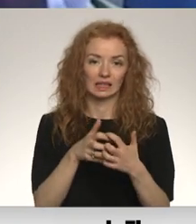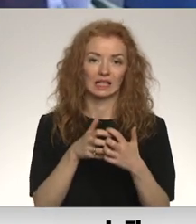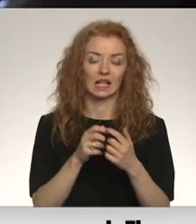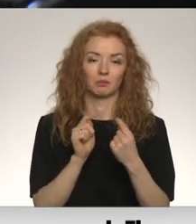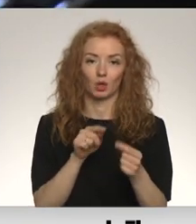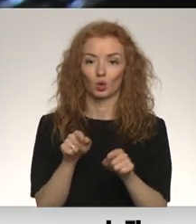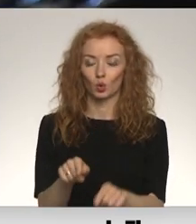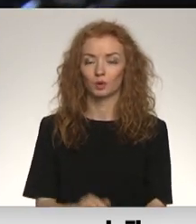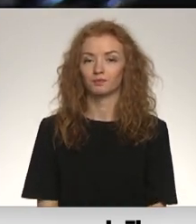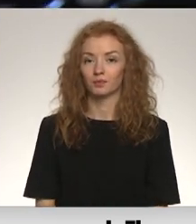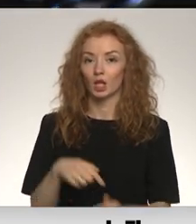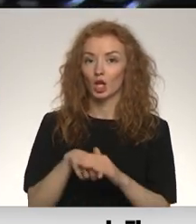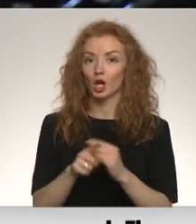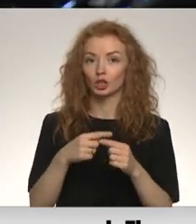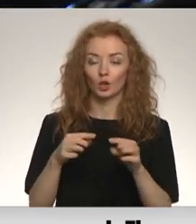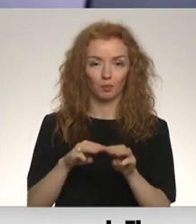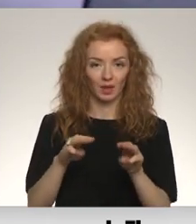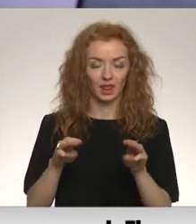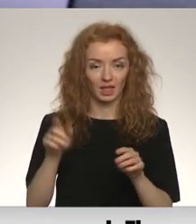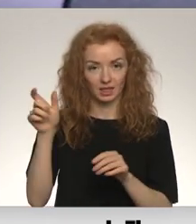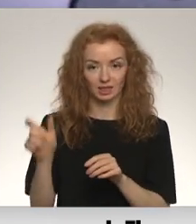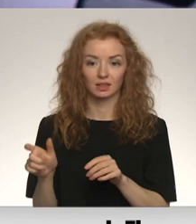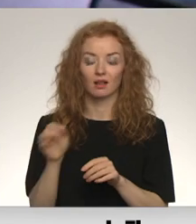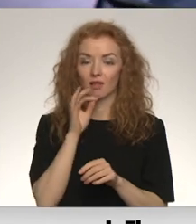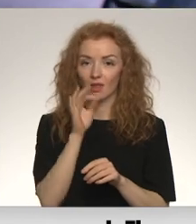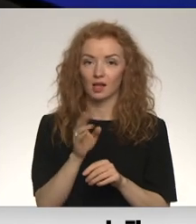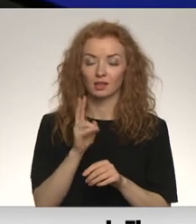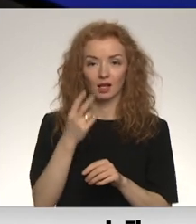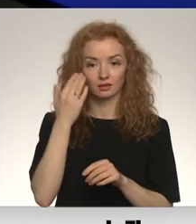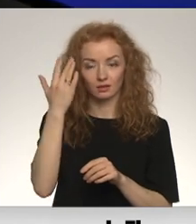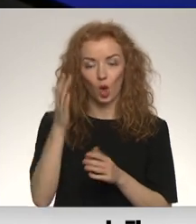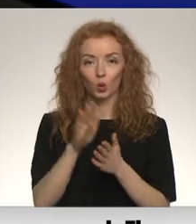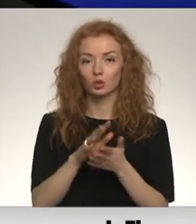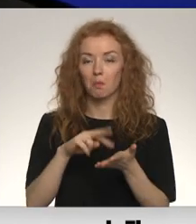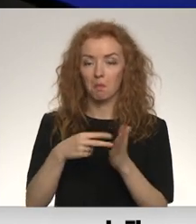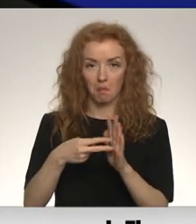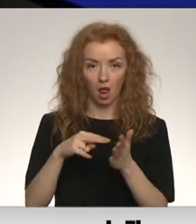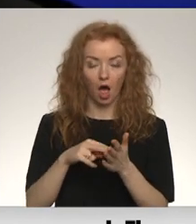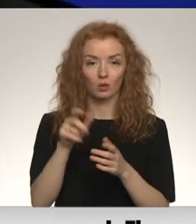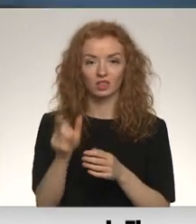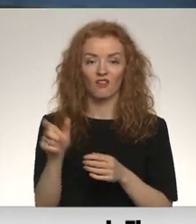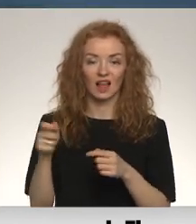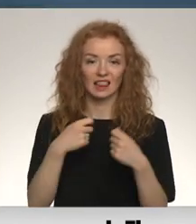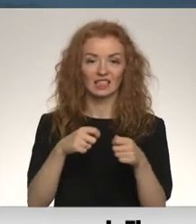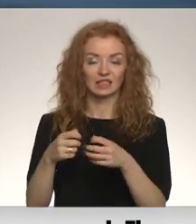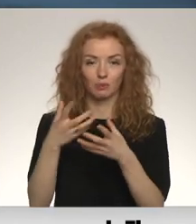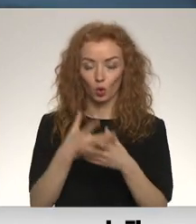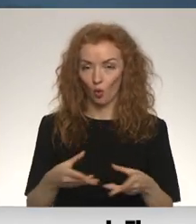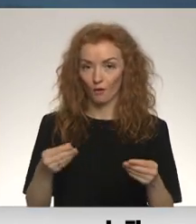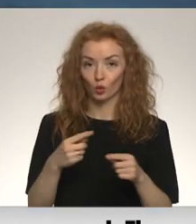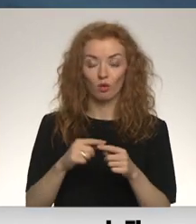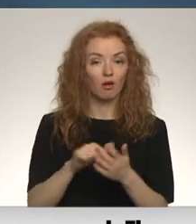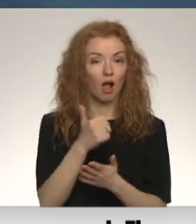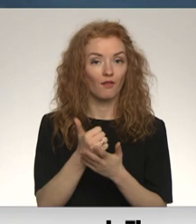pieprasījumu. Iekšlietu ministra minēto trūkumu novēršanai liek cerības uz plānu cilvēku tirzniecības novēršanai, kurā galvenais